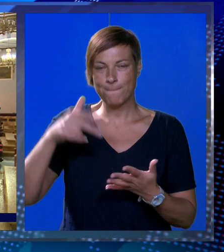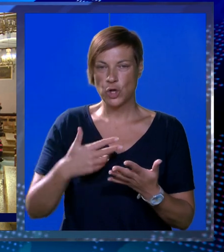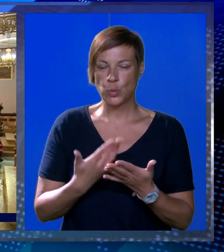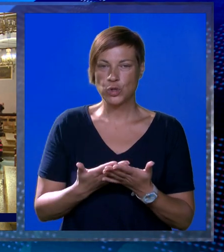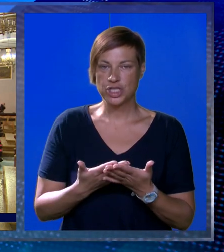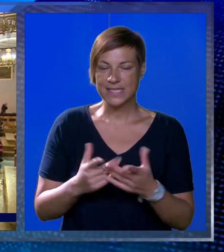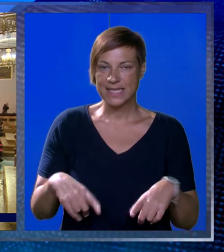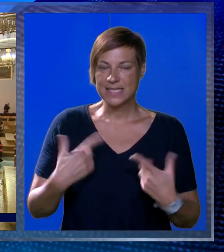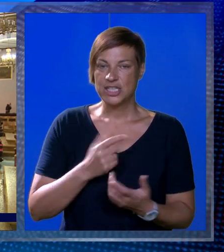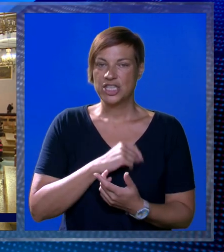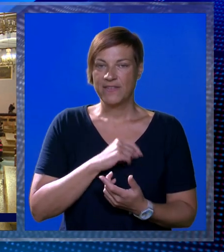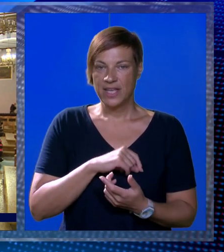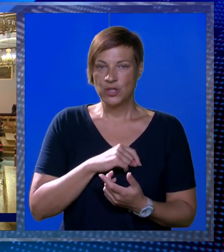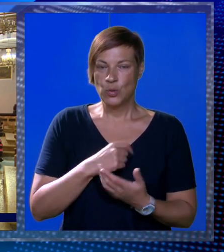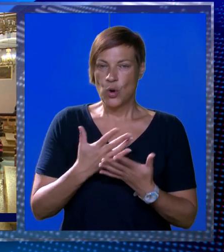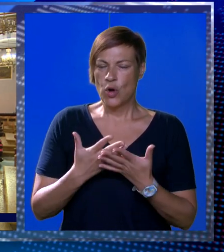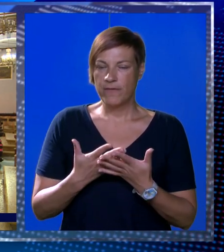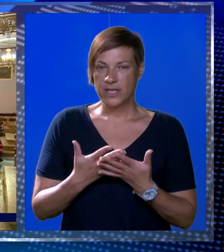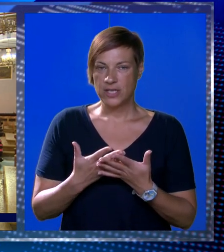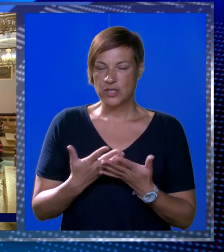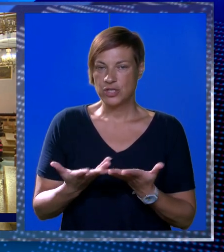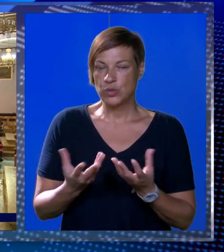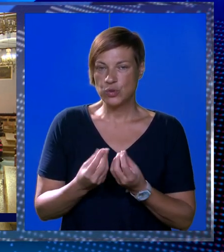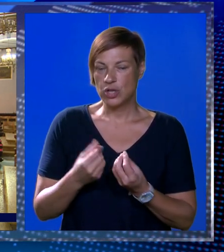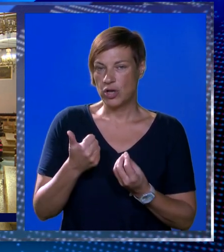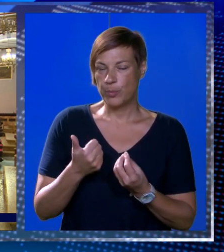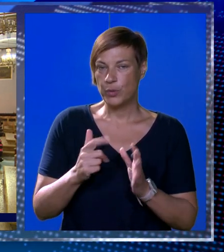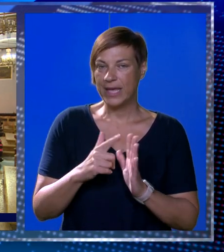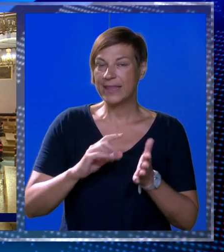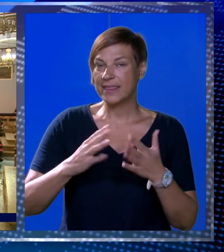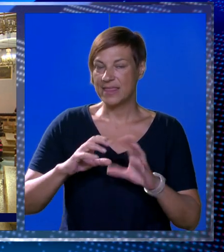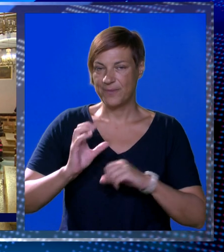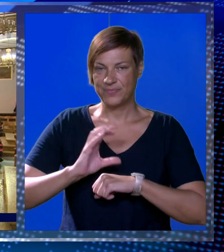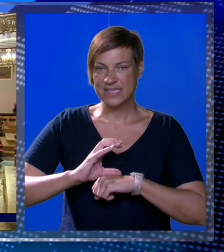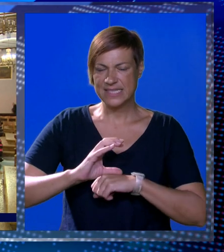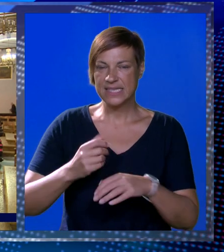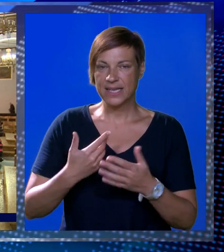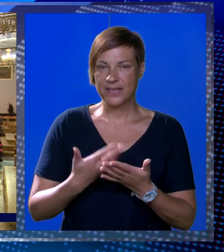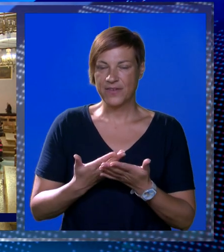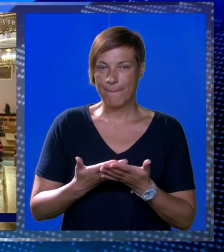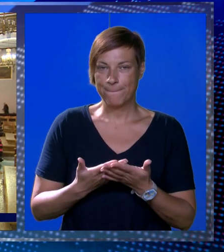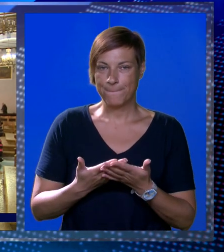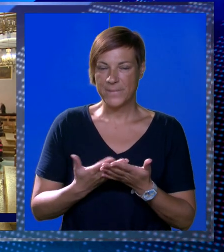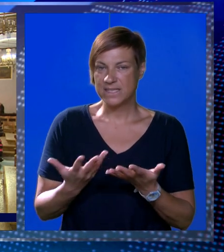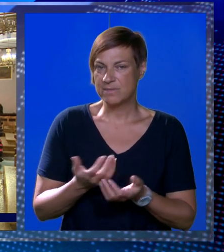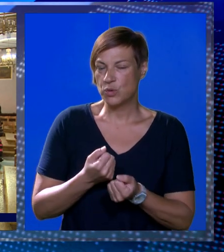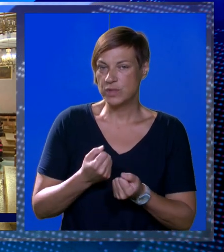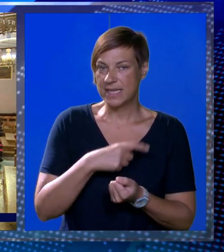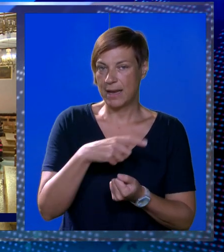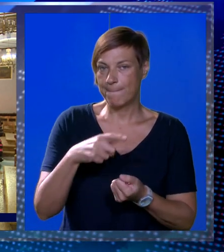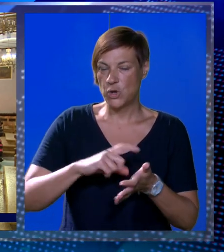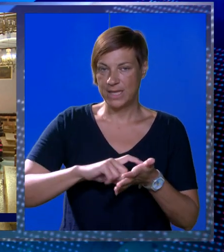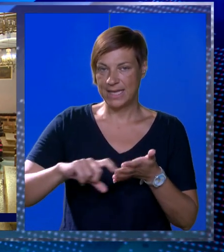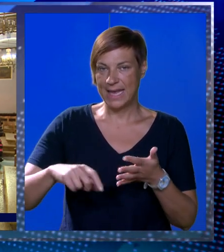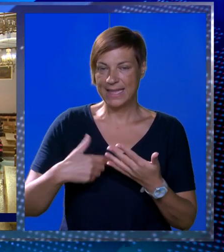mogućnosti da se živi duhovnost pustinje ili u slopu jedne mjesne crkve ili ti biskupije. Pa smo uzeli neke